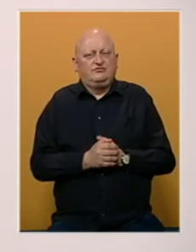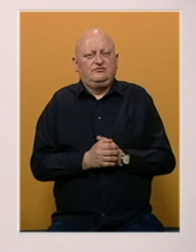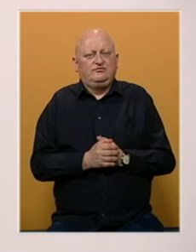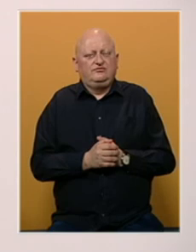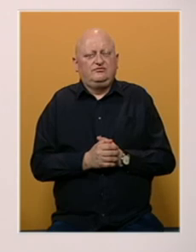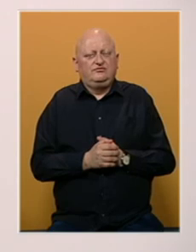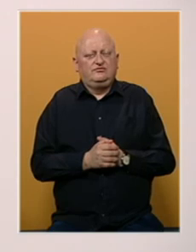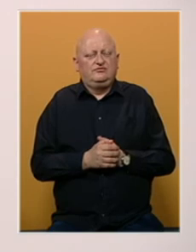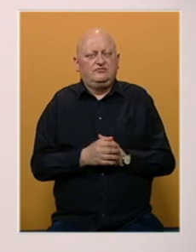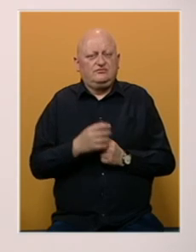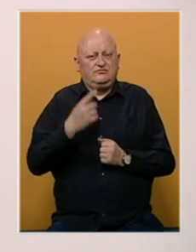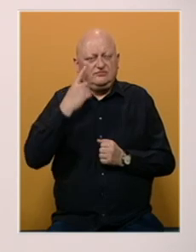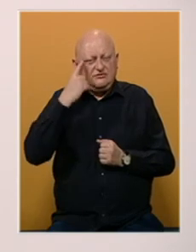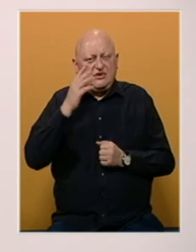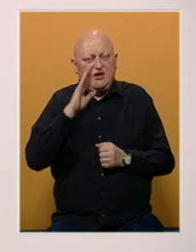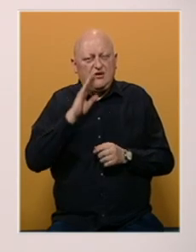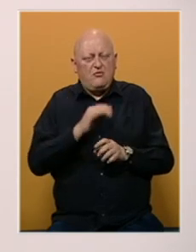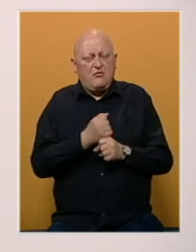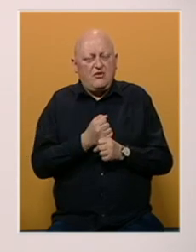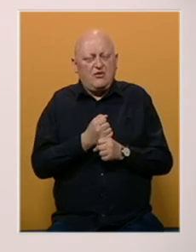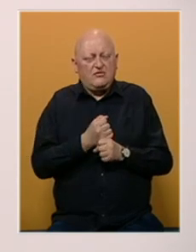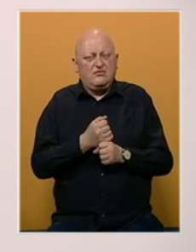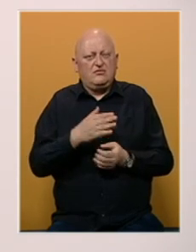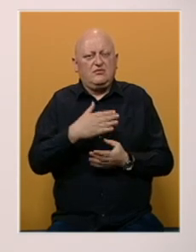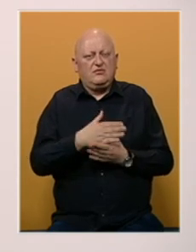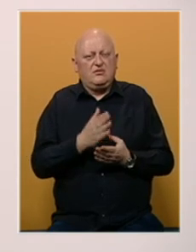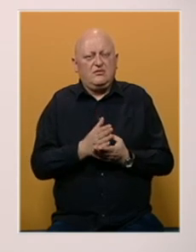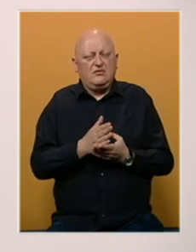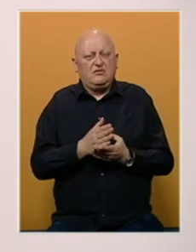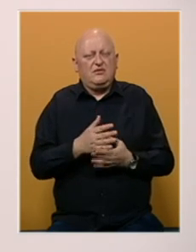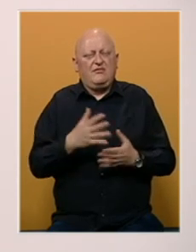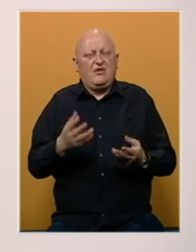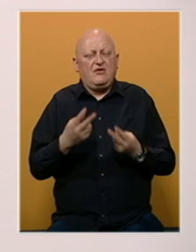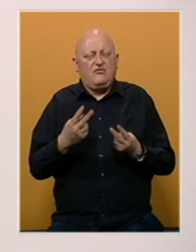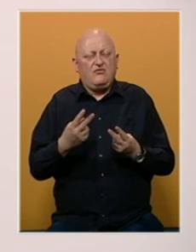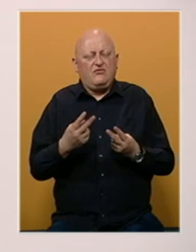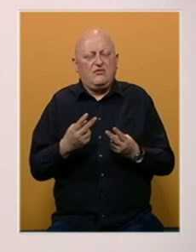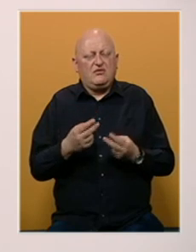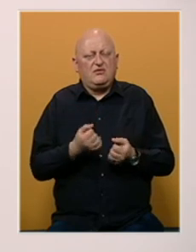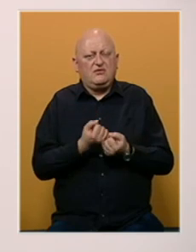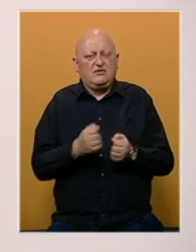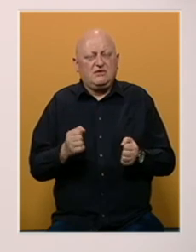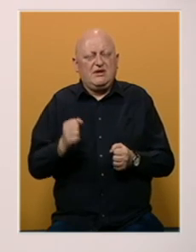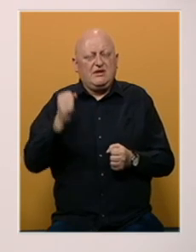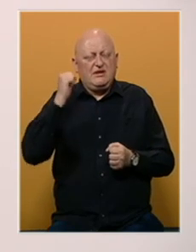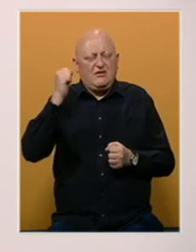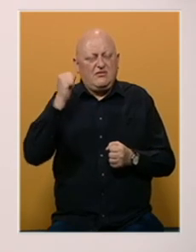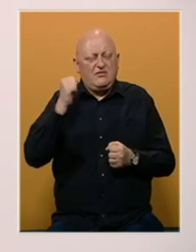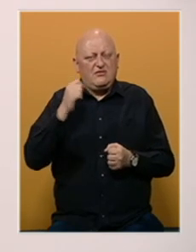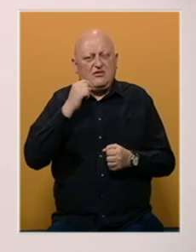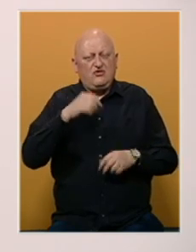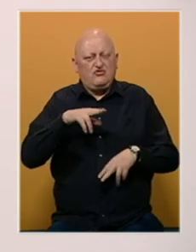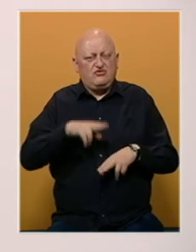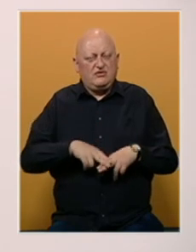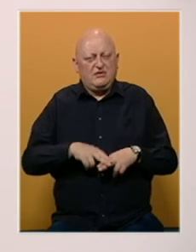Japan i Bosna i Hercegovina tijele osnovne vrijednosti kao što su sloboda, demokracija, ljudska